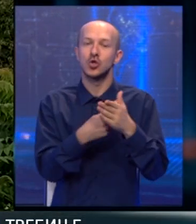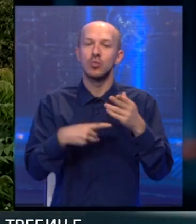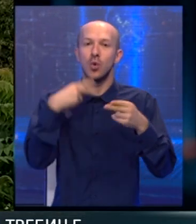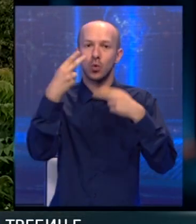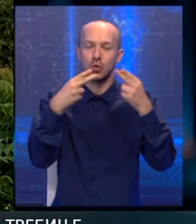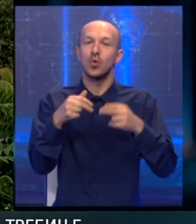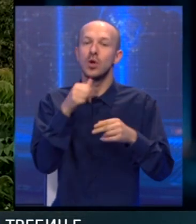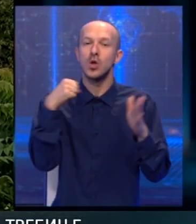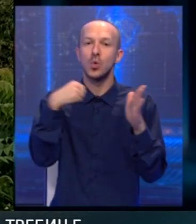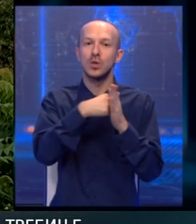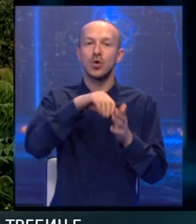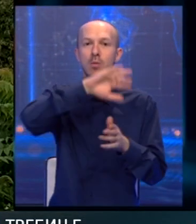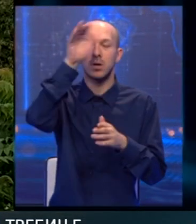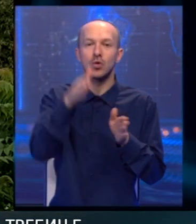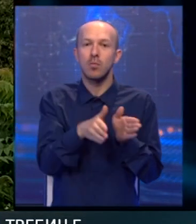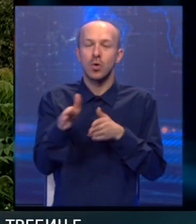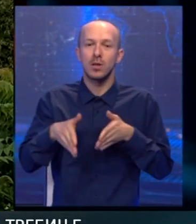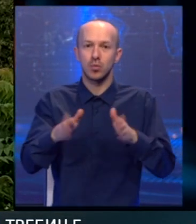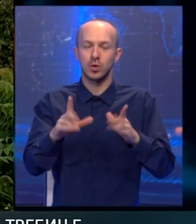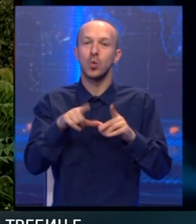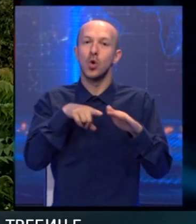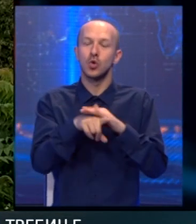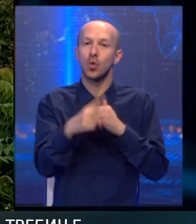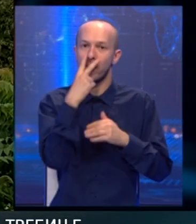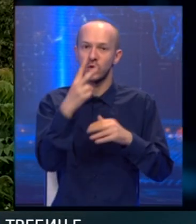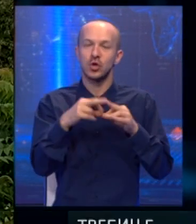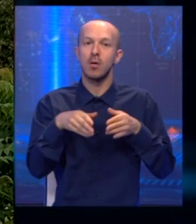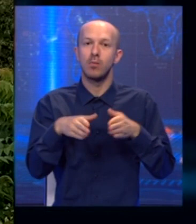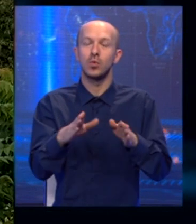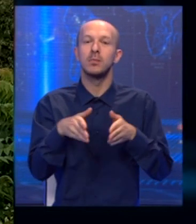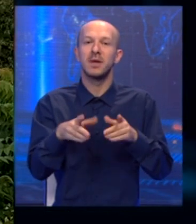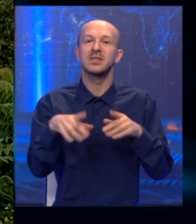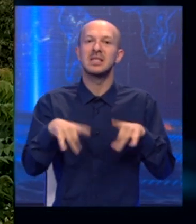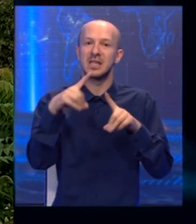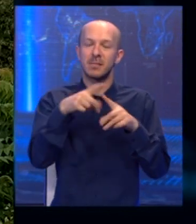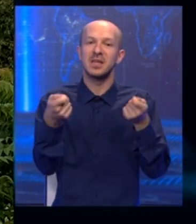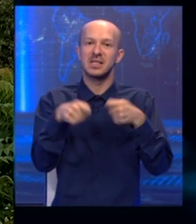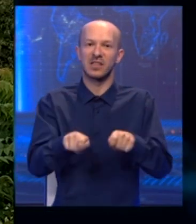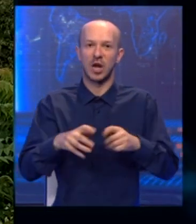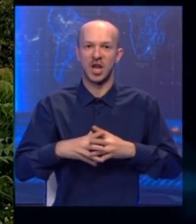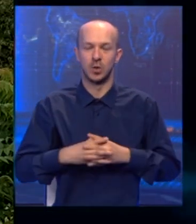kontrolu i udario u brdo pored puta. U toku je uviđaj, a put iz pravca Trebinja je zatvoren.